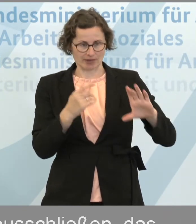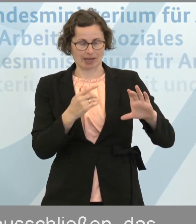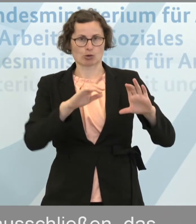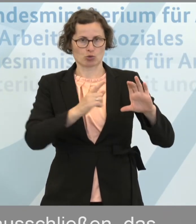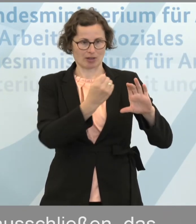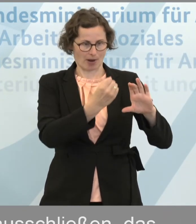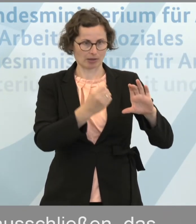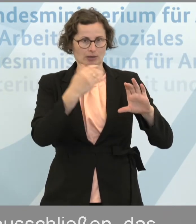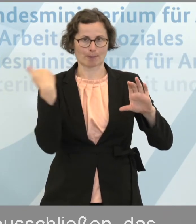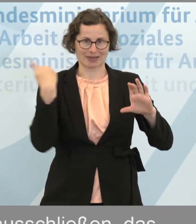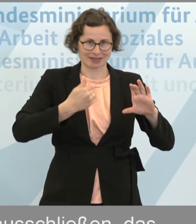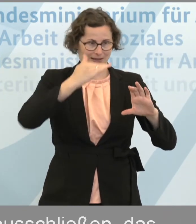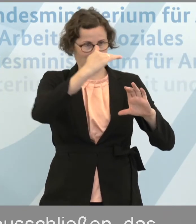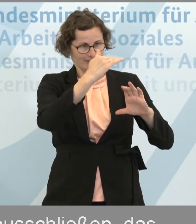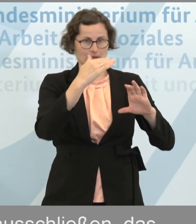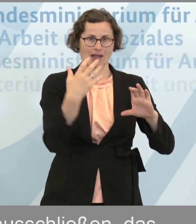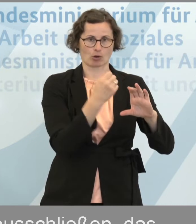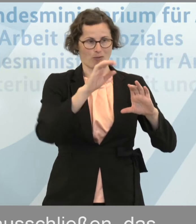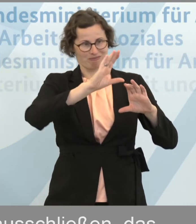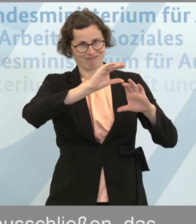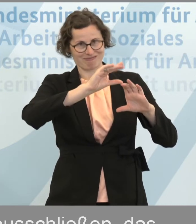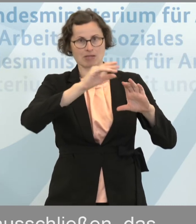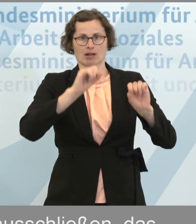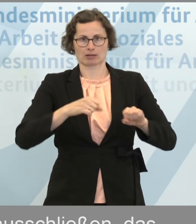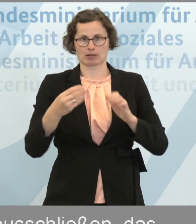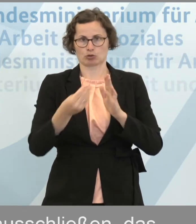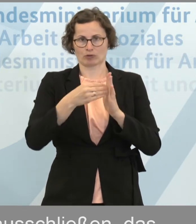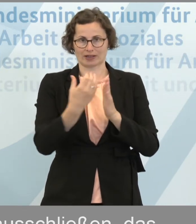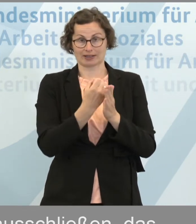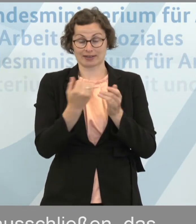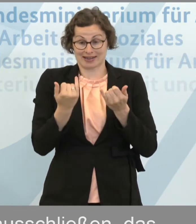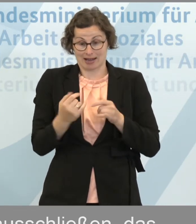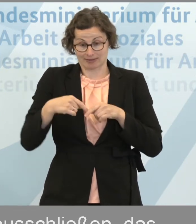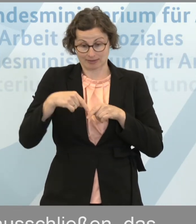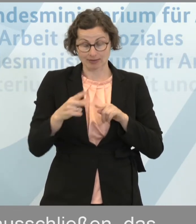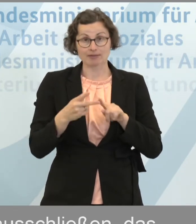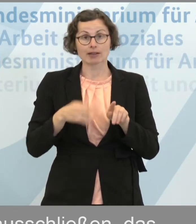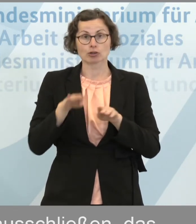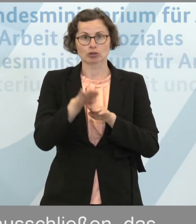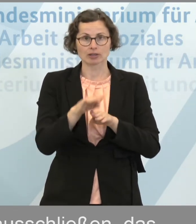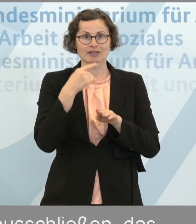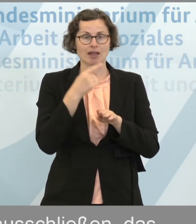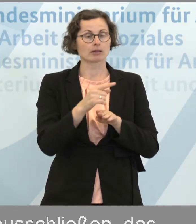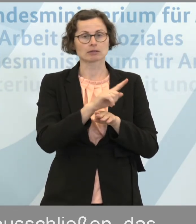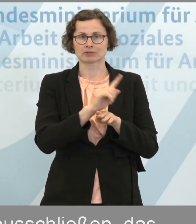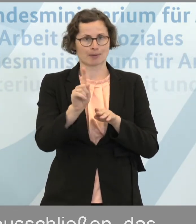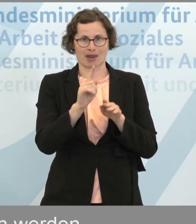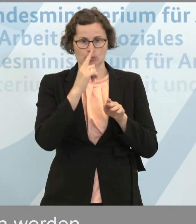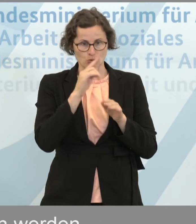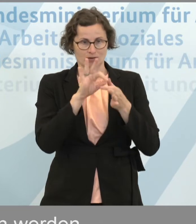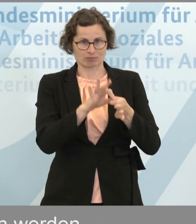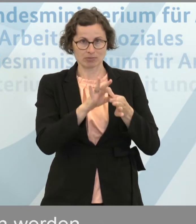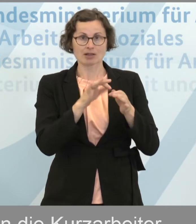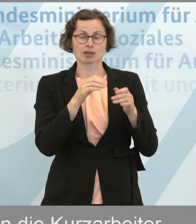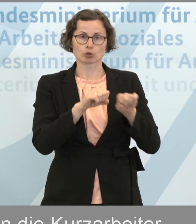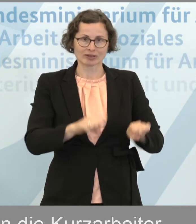hatte, um das Kurzarbeitergeld aufzustocken. Und wir machen jetzt einen weiteren Schritt, indem wir sagen, der Begriff Systemrelevanz spielt keine Rolle, man kann in